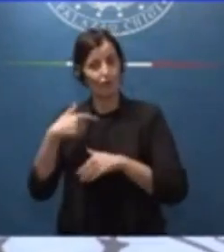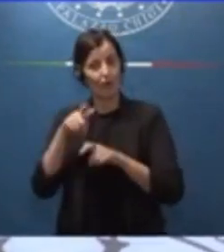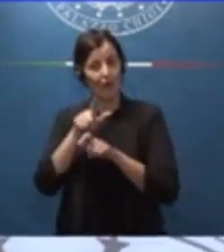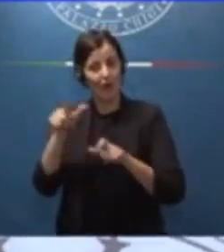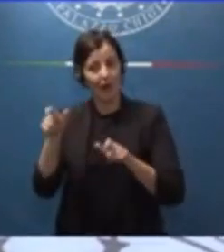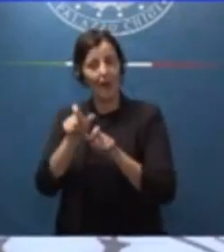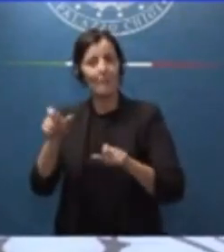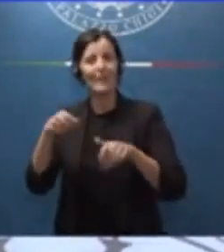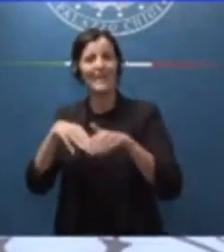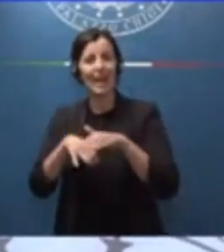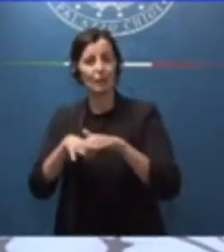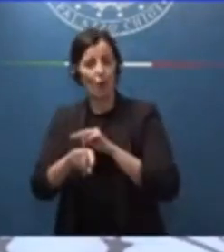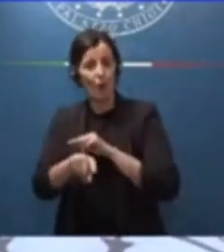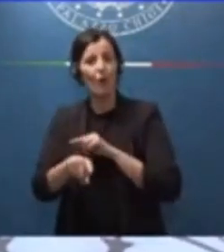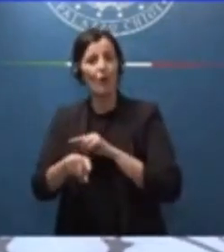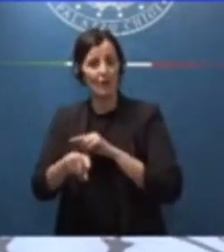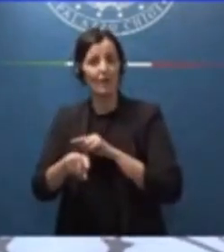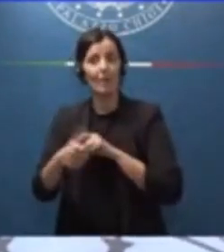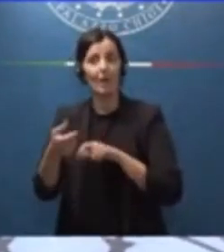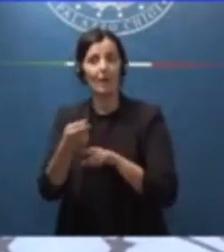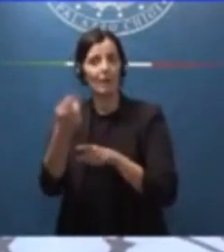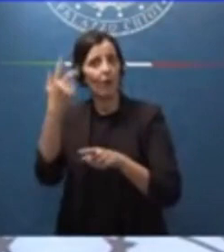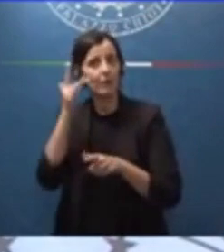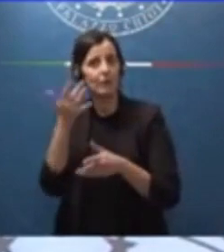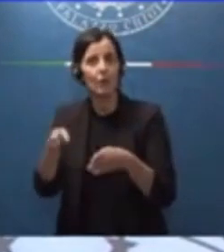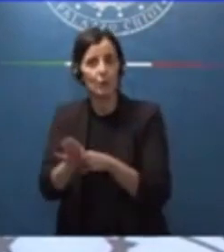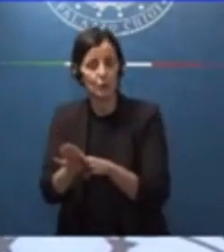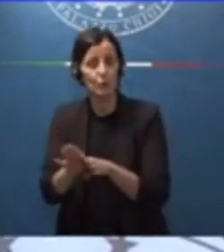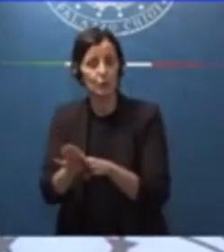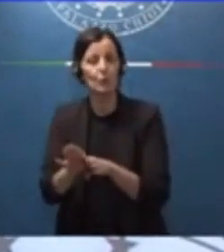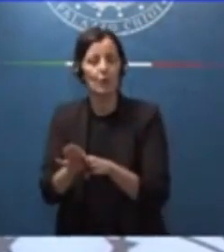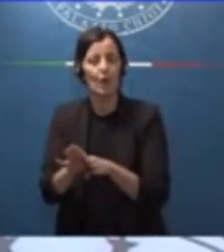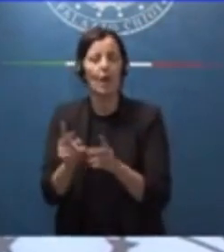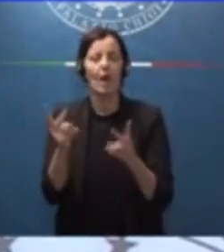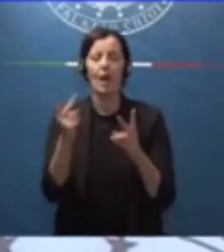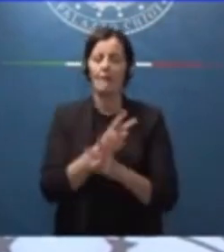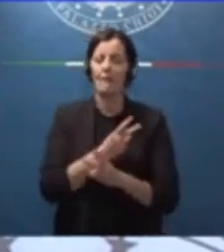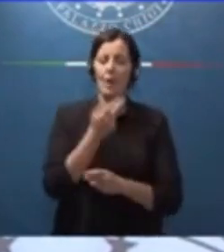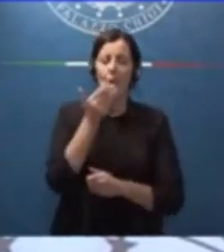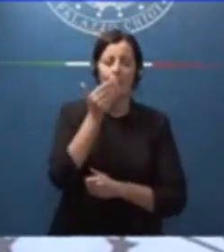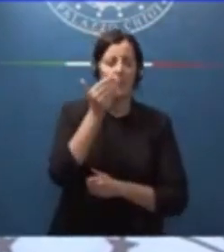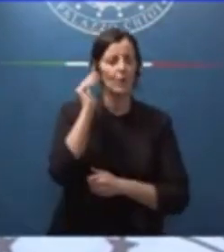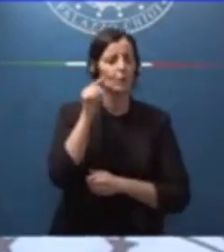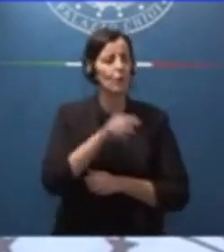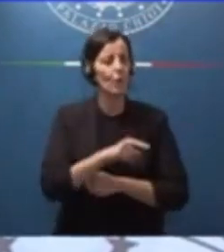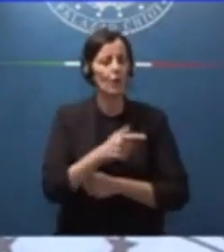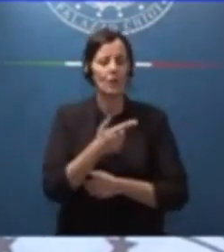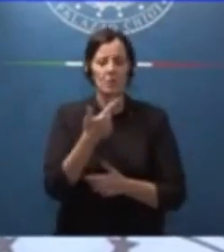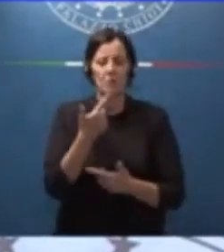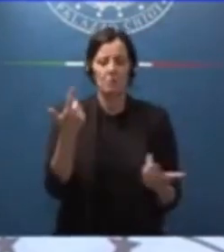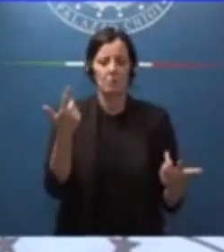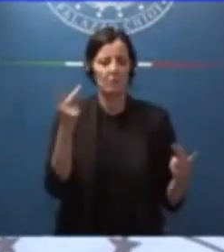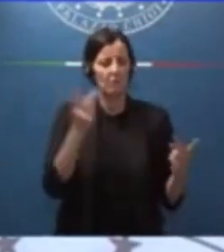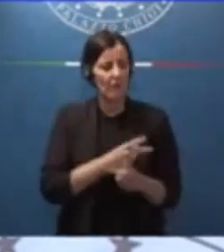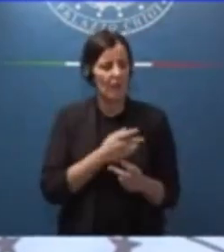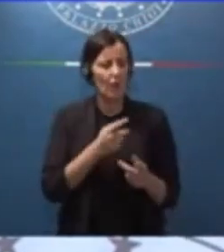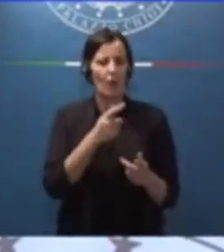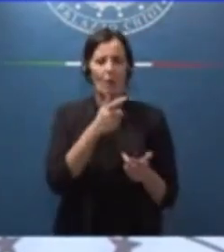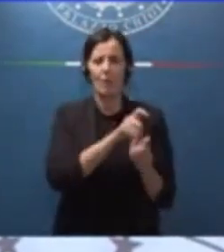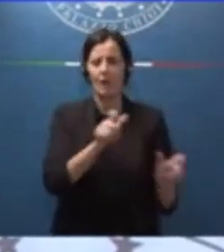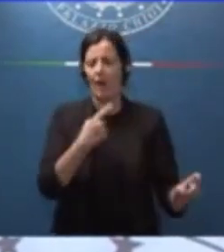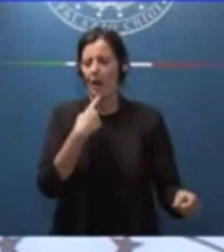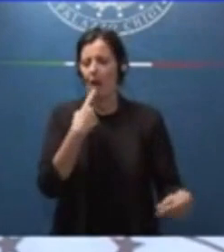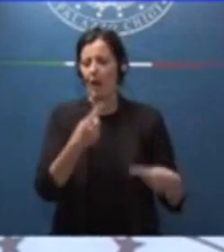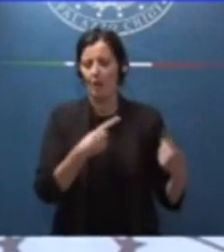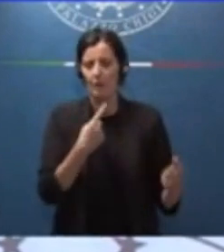perché stavano chiudendo le miniere e lui contro l'opinione di tutti, che temevano chissà che cosa accadesse che il